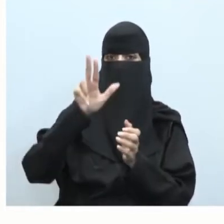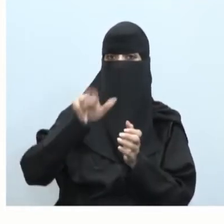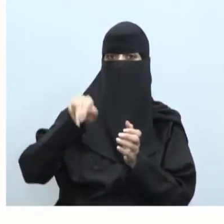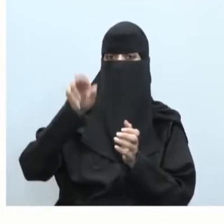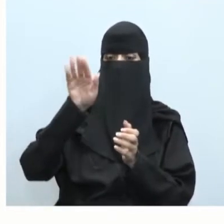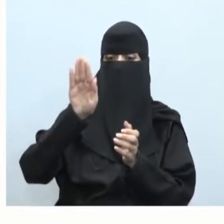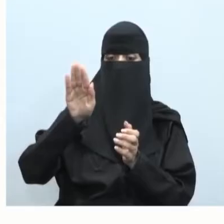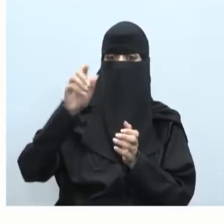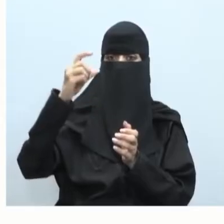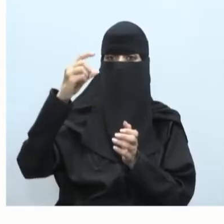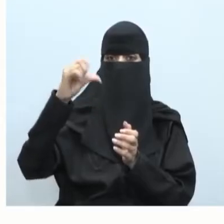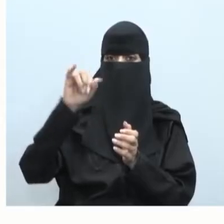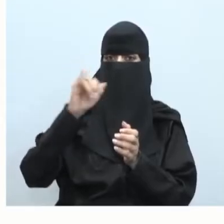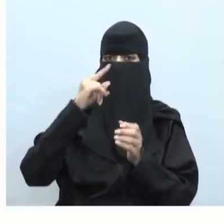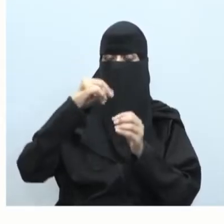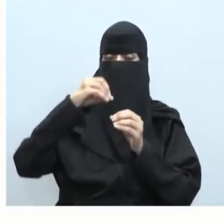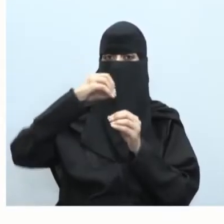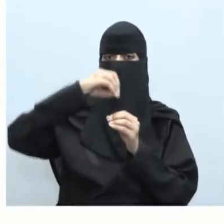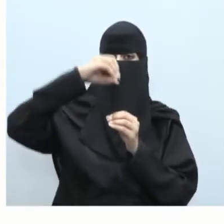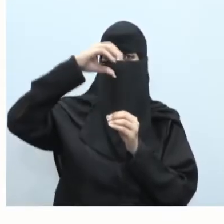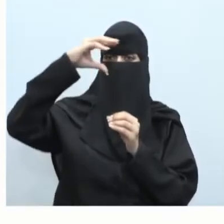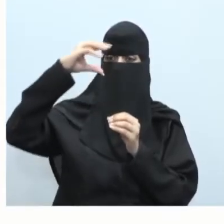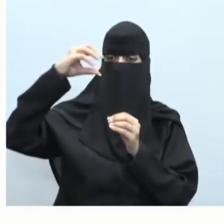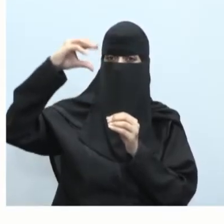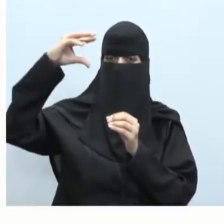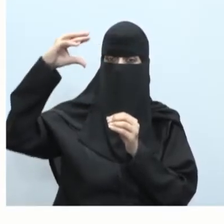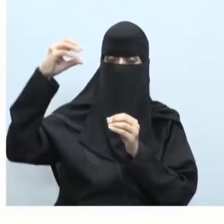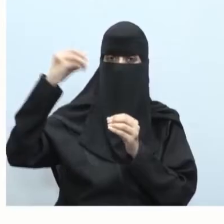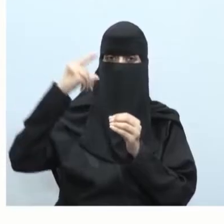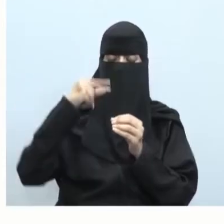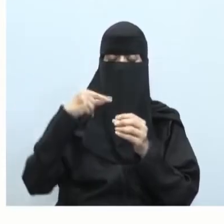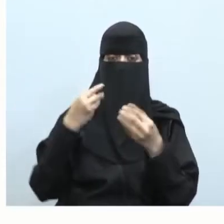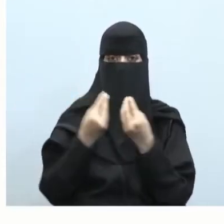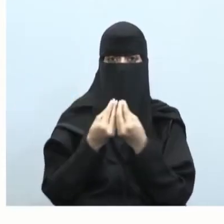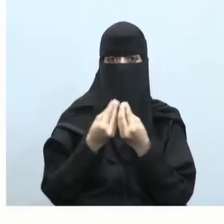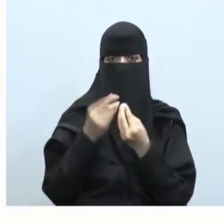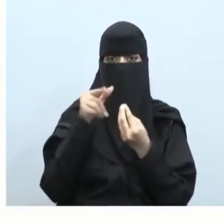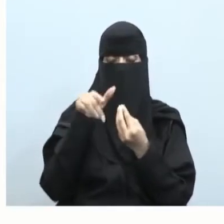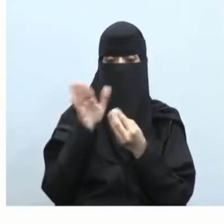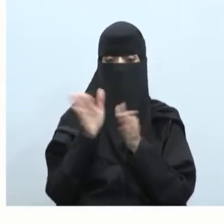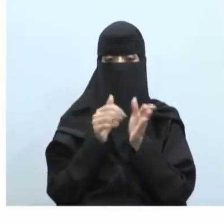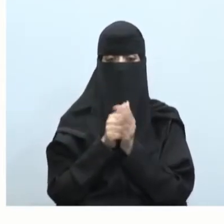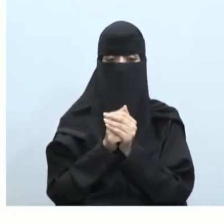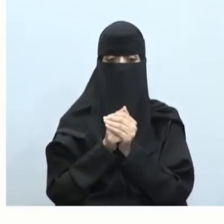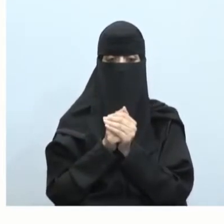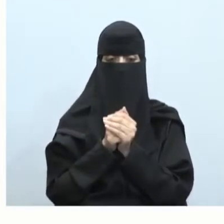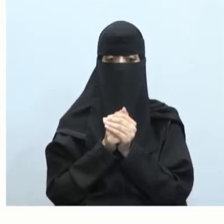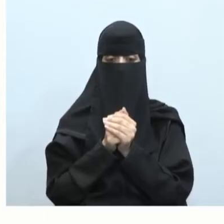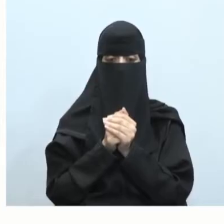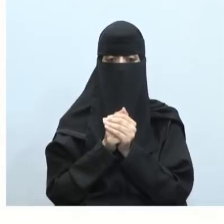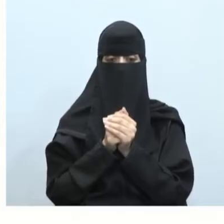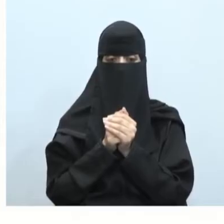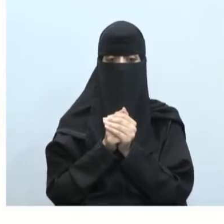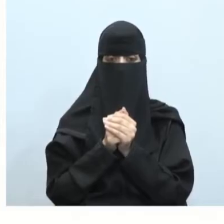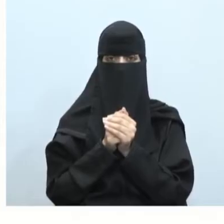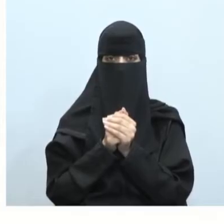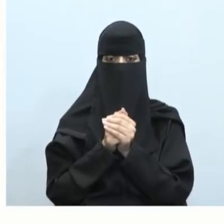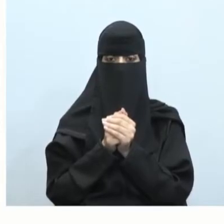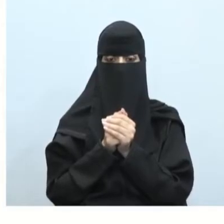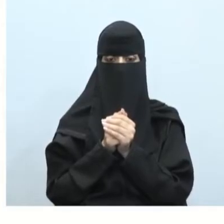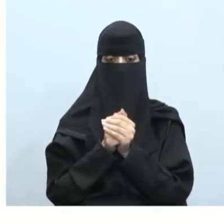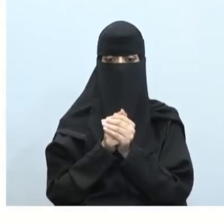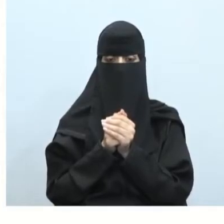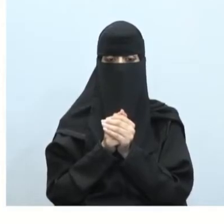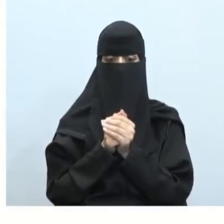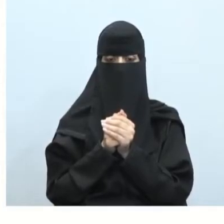أحسنتم هي سحب ممتازين تتألف أحسنتم أبناء وبناتي الطلاب